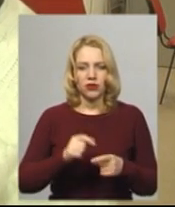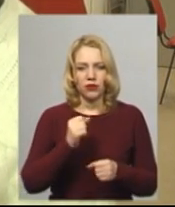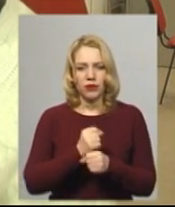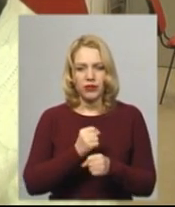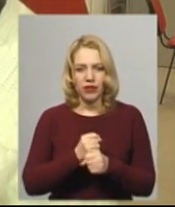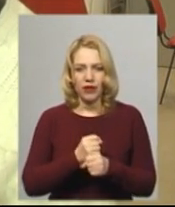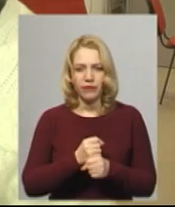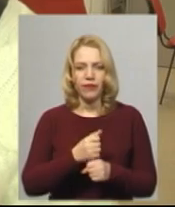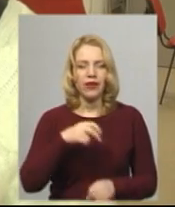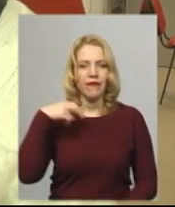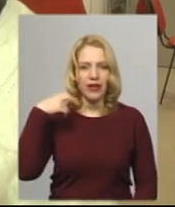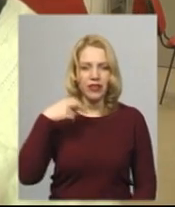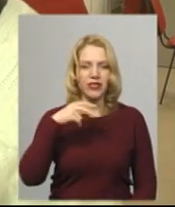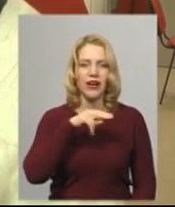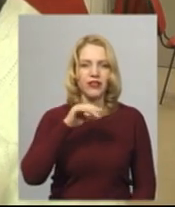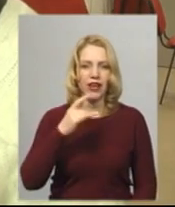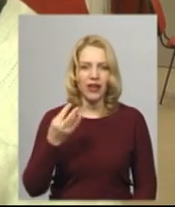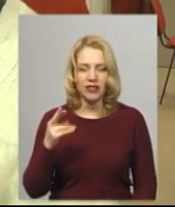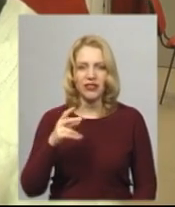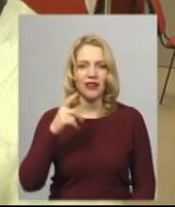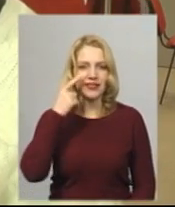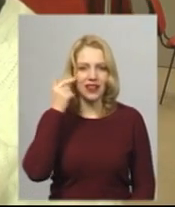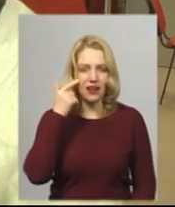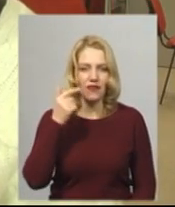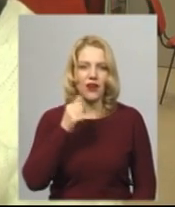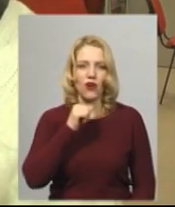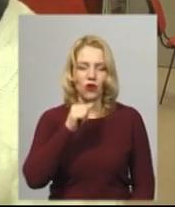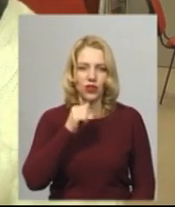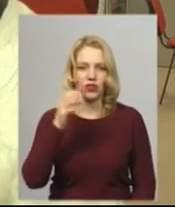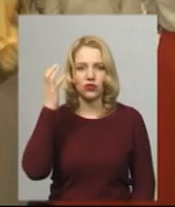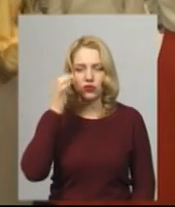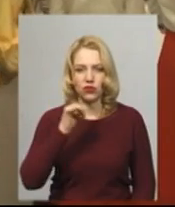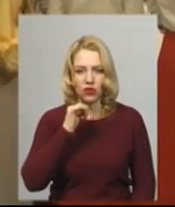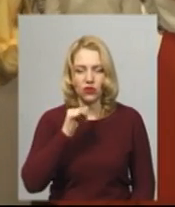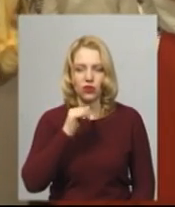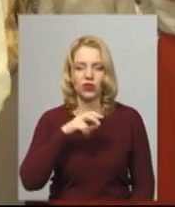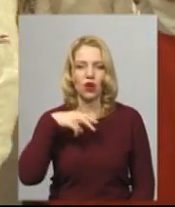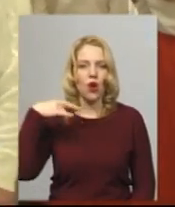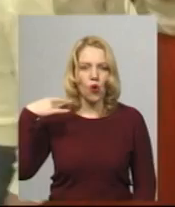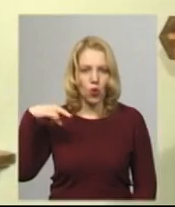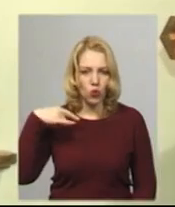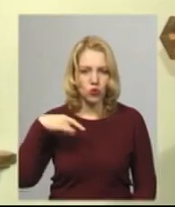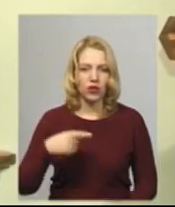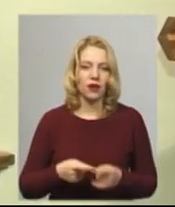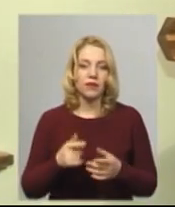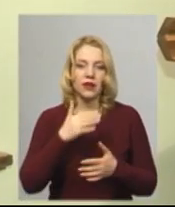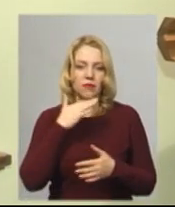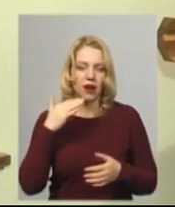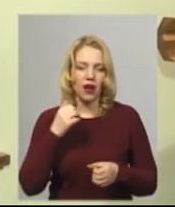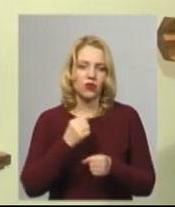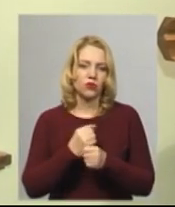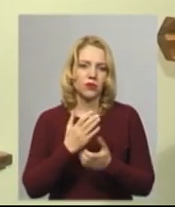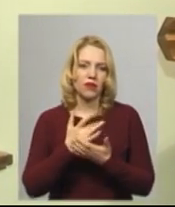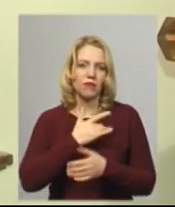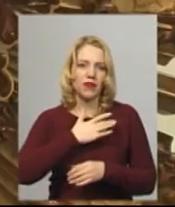вишня, черешня, слива, горіх, чорний горіх, грушка. Анатолій Козак говорить, багато робіт знаходиться в приватних